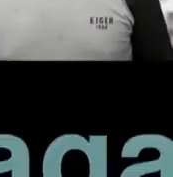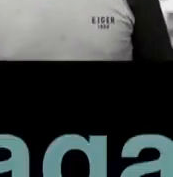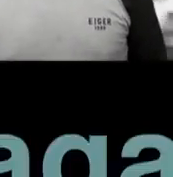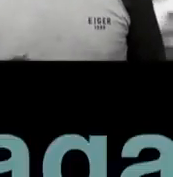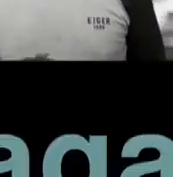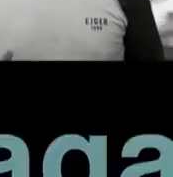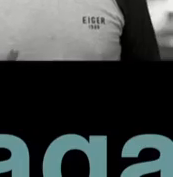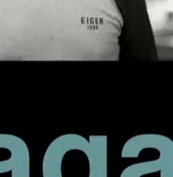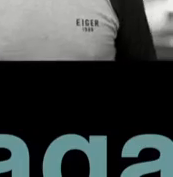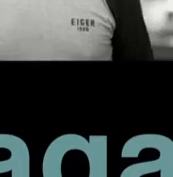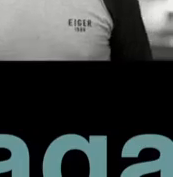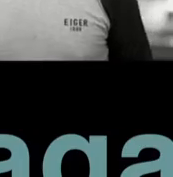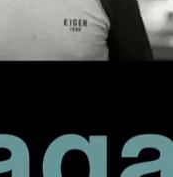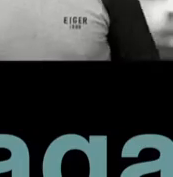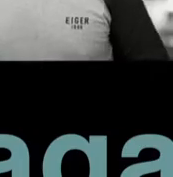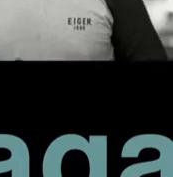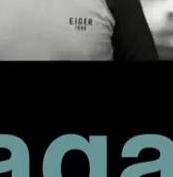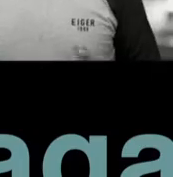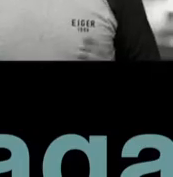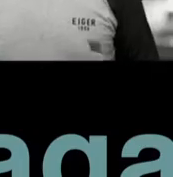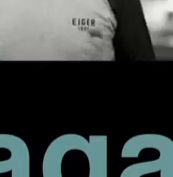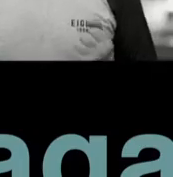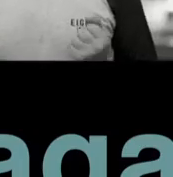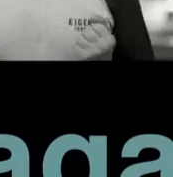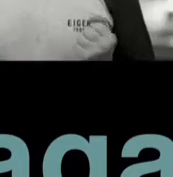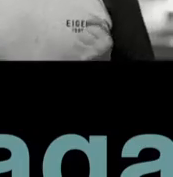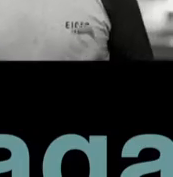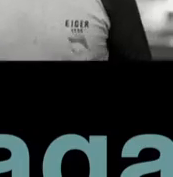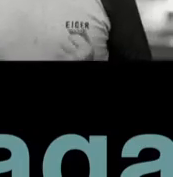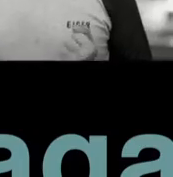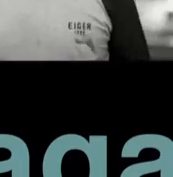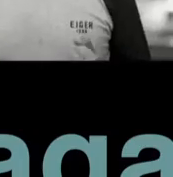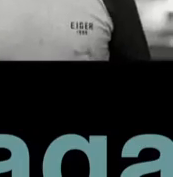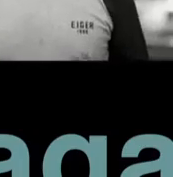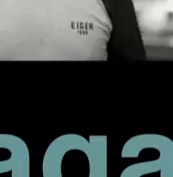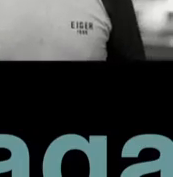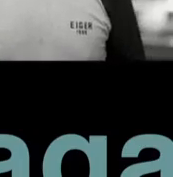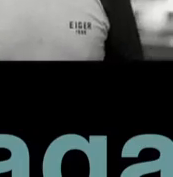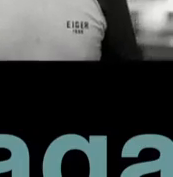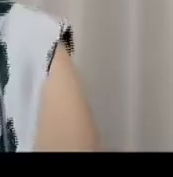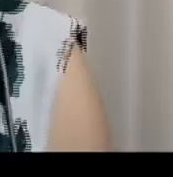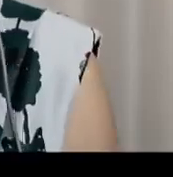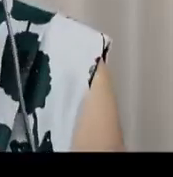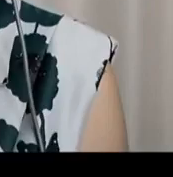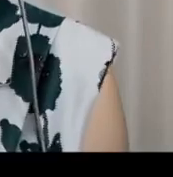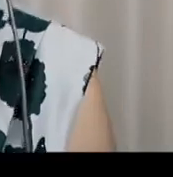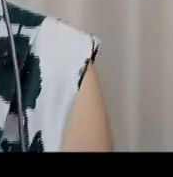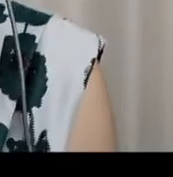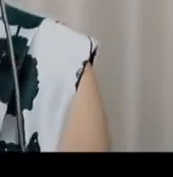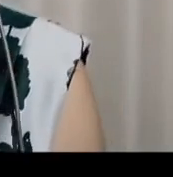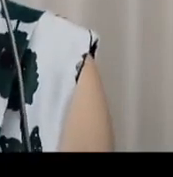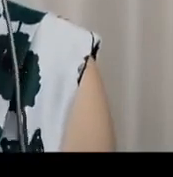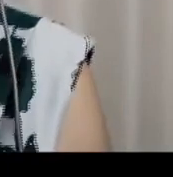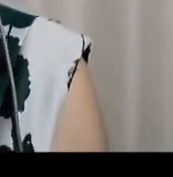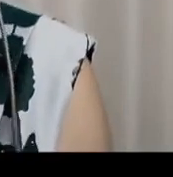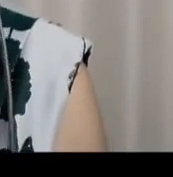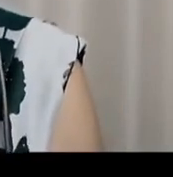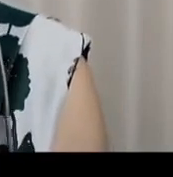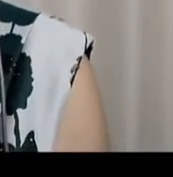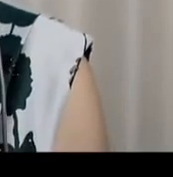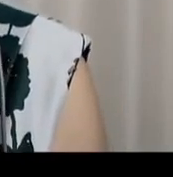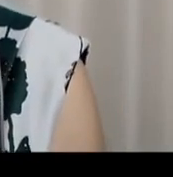tanda yang gembira, mencegah kita jatuh sakit. Makanan